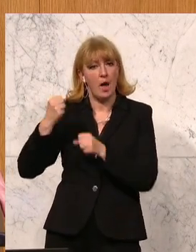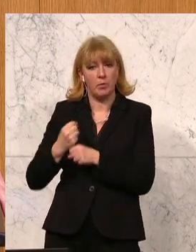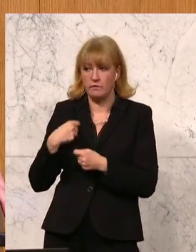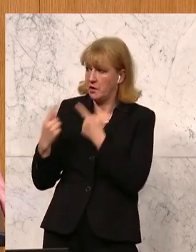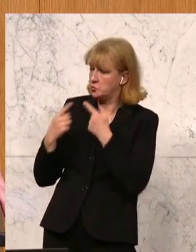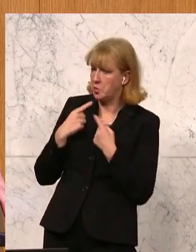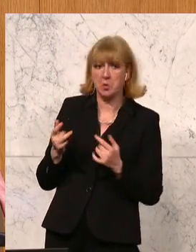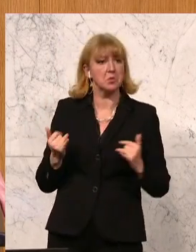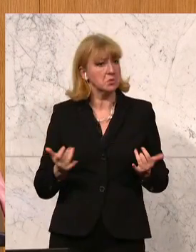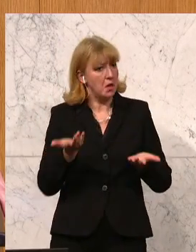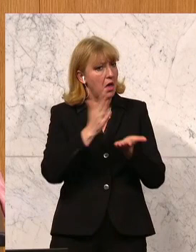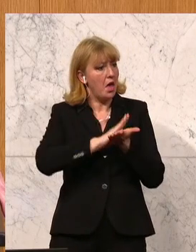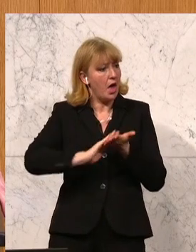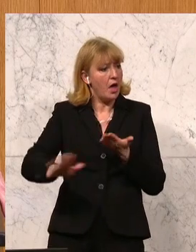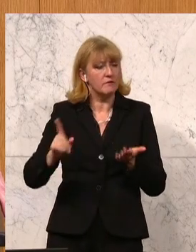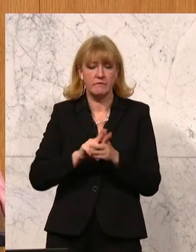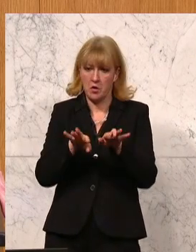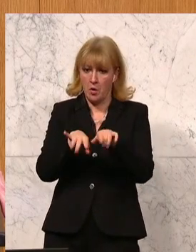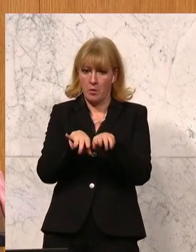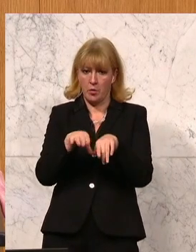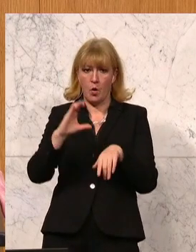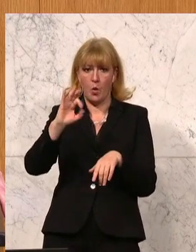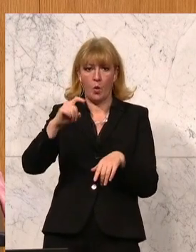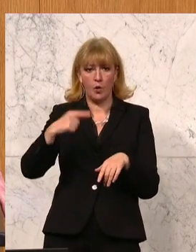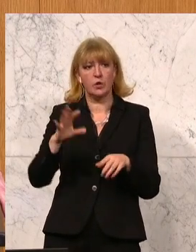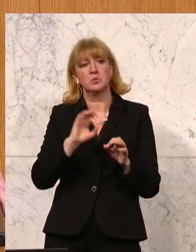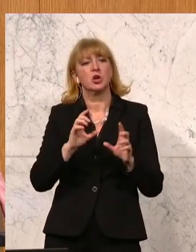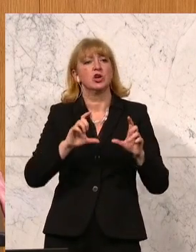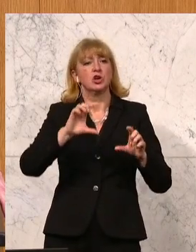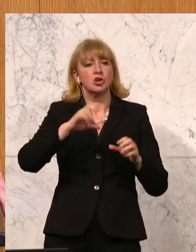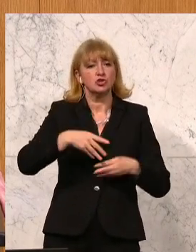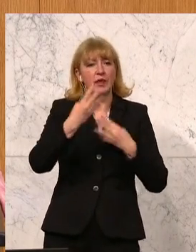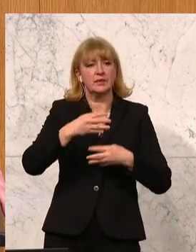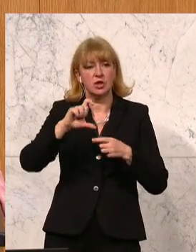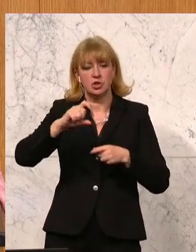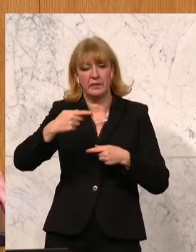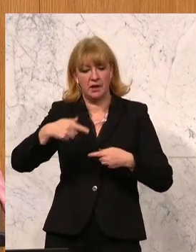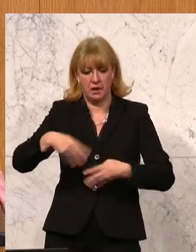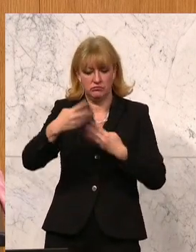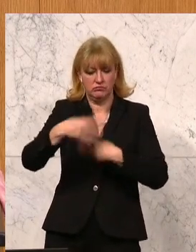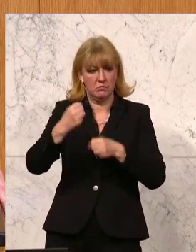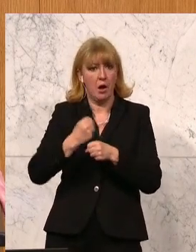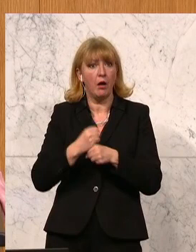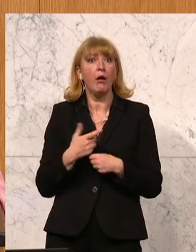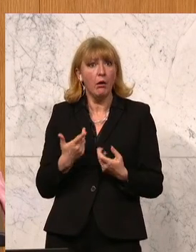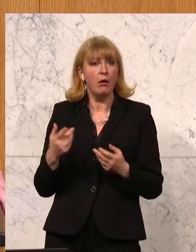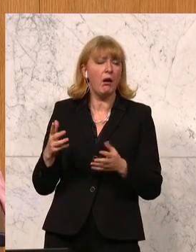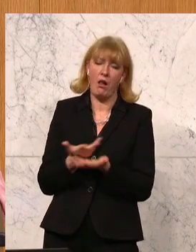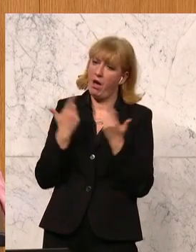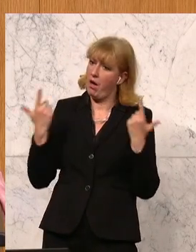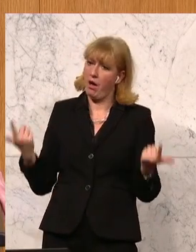wie einfach es ist, einen Programmcode über ChatGPT oder Ähnlichem zu generieren. Und es kam natürlich sofort die berechtigte Frage,